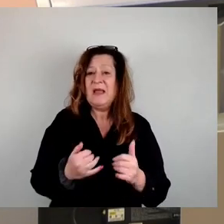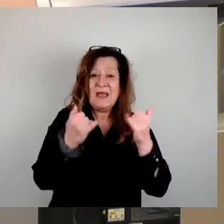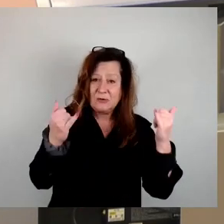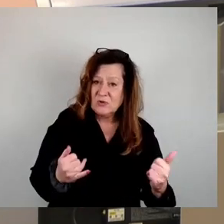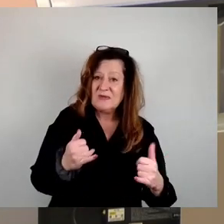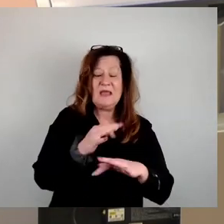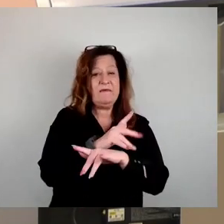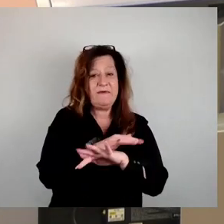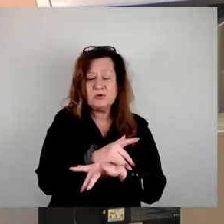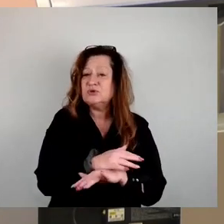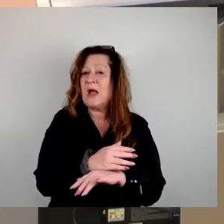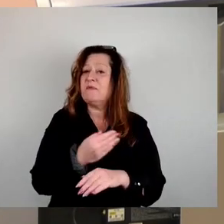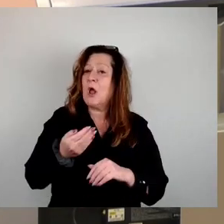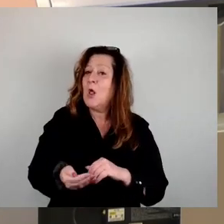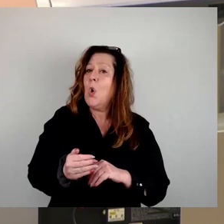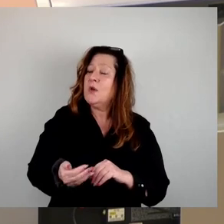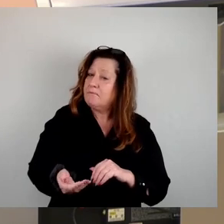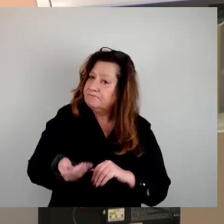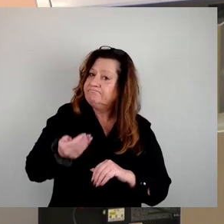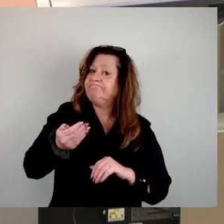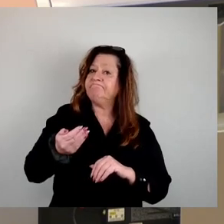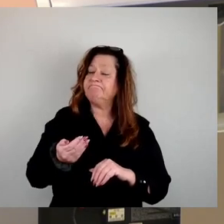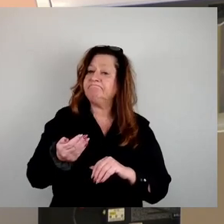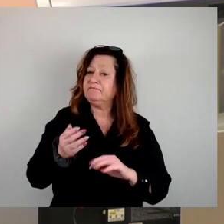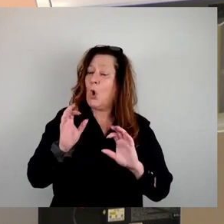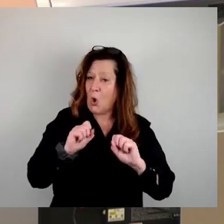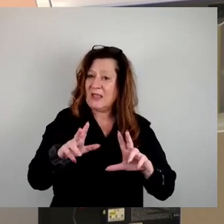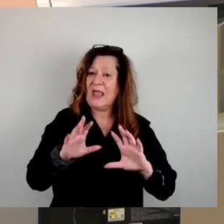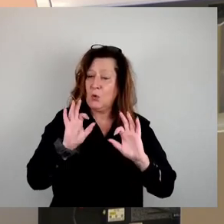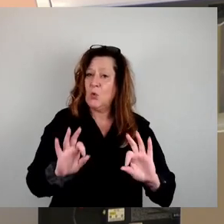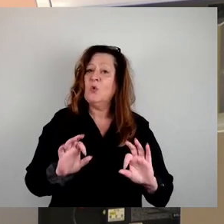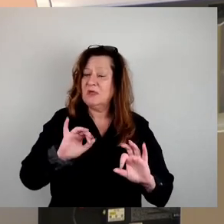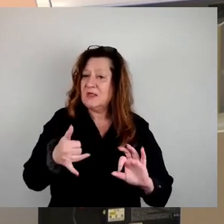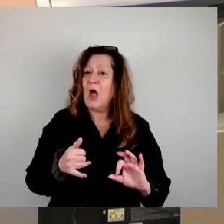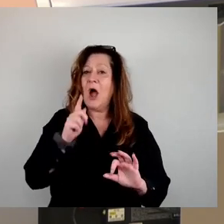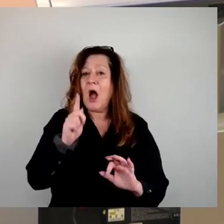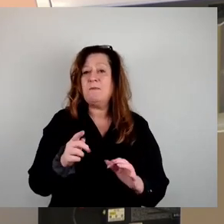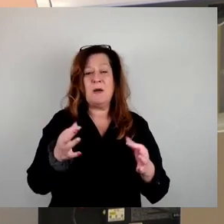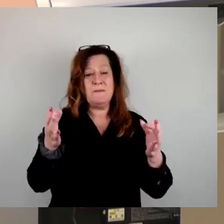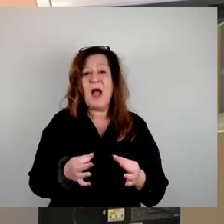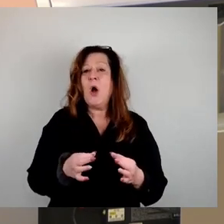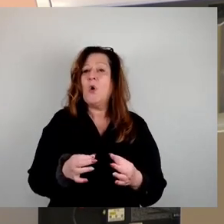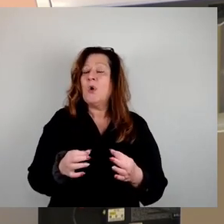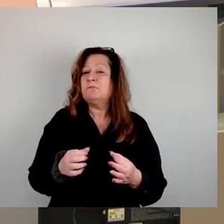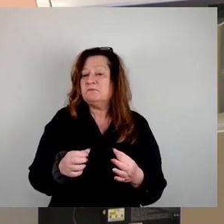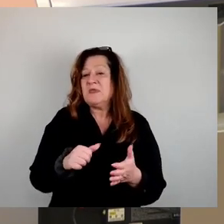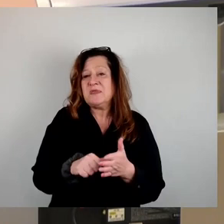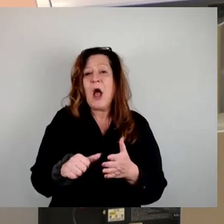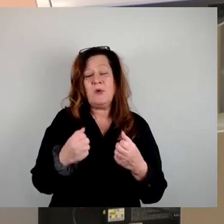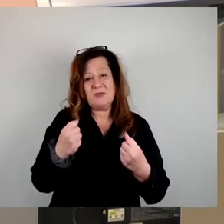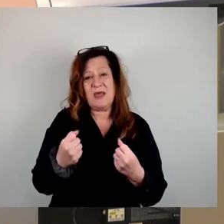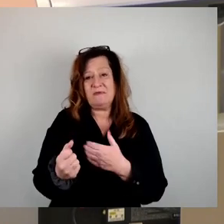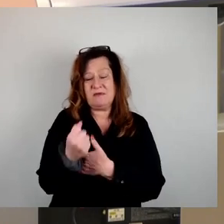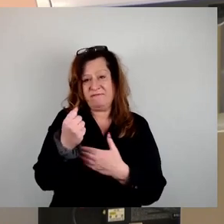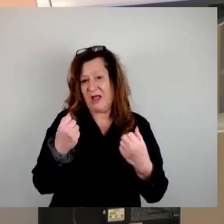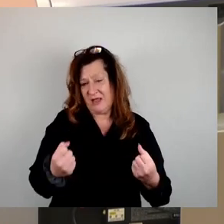Lohnniveau ist sicher wünschenswert. Allerdings bedeutet der Zuzug von zahlungskräftigen Fachkräften bei gleichzeitig ungeregeltem